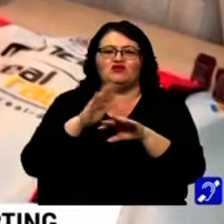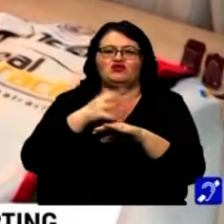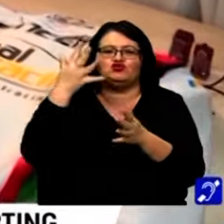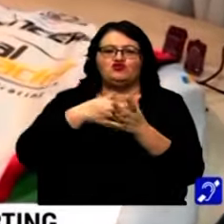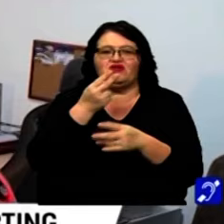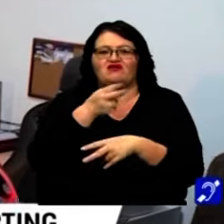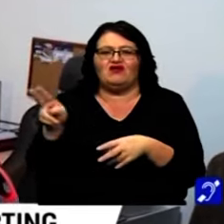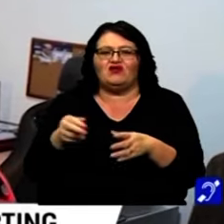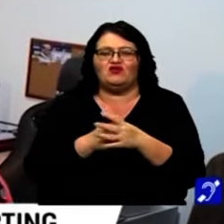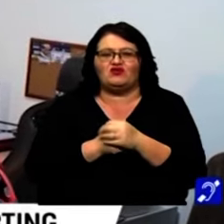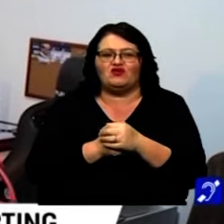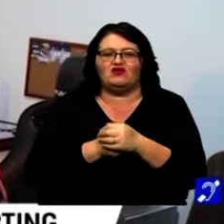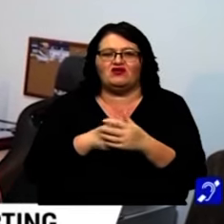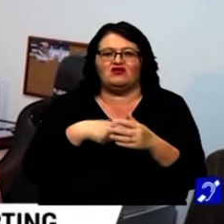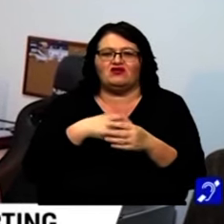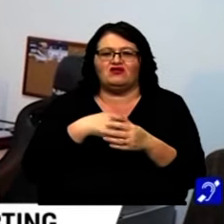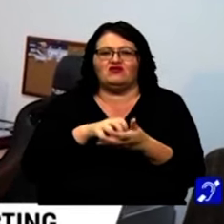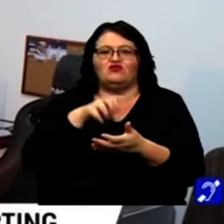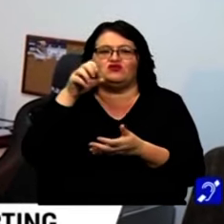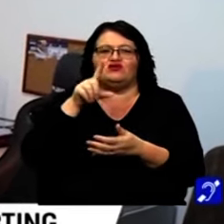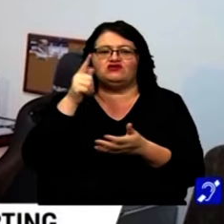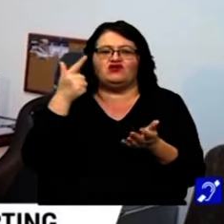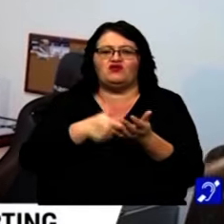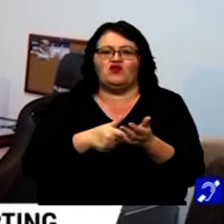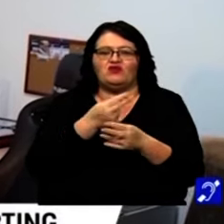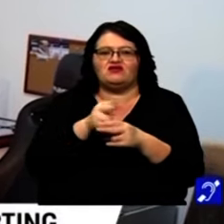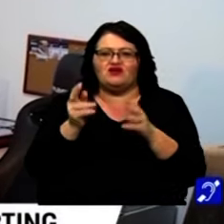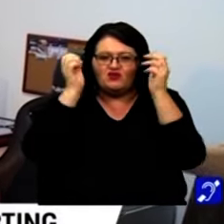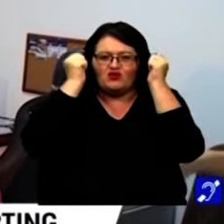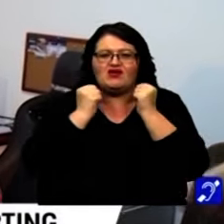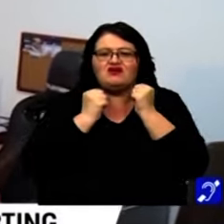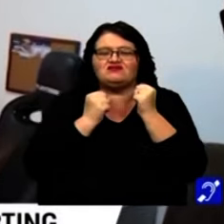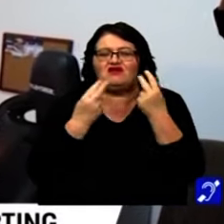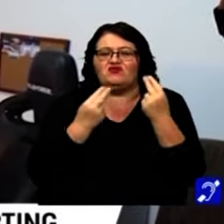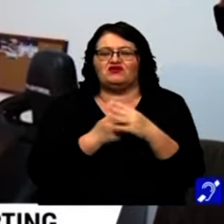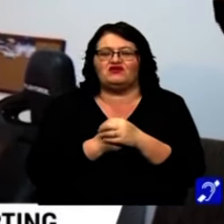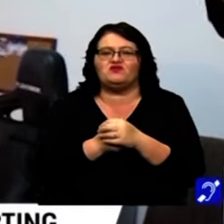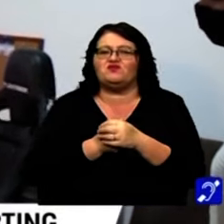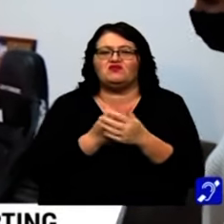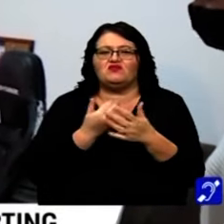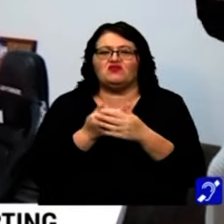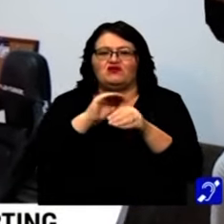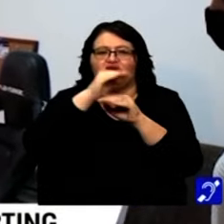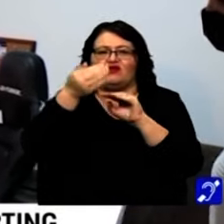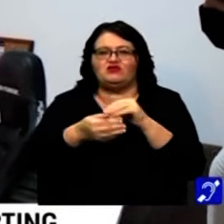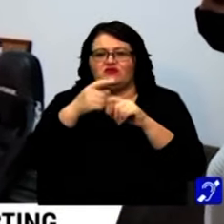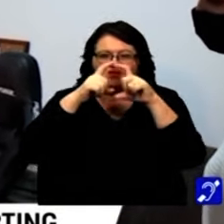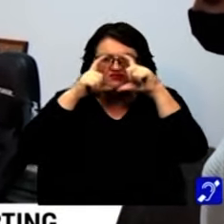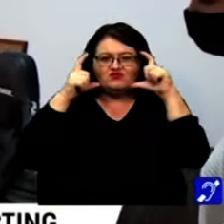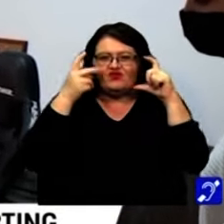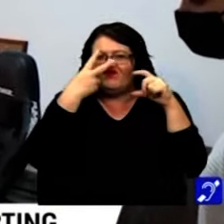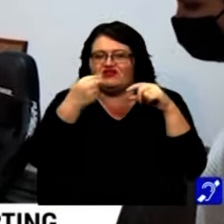5.000 de euro. E în jur de 2.000 de euro numai cască. Ce e important la ea? Important e carapacea și viziera.